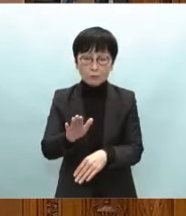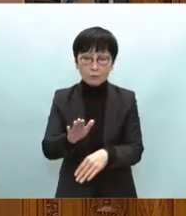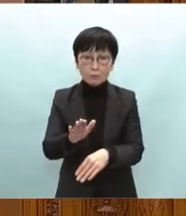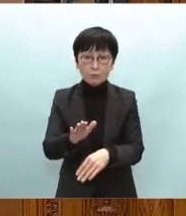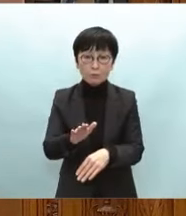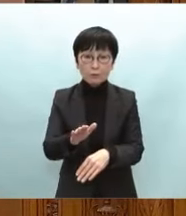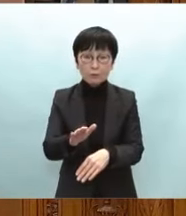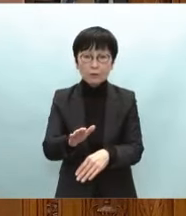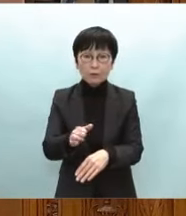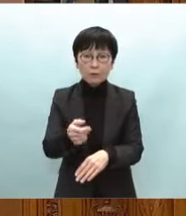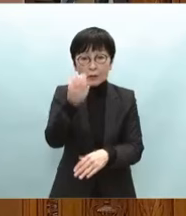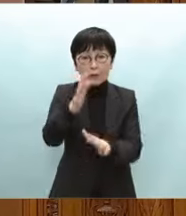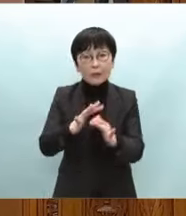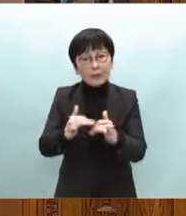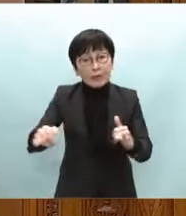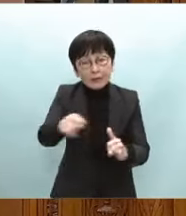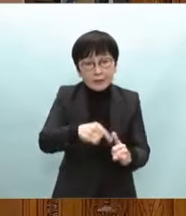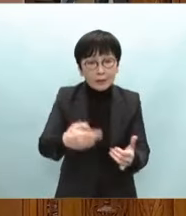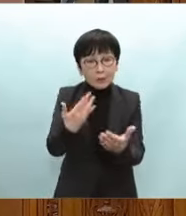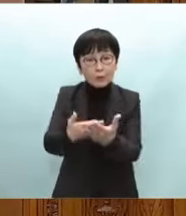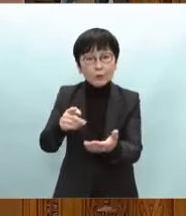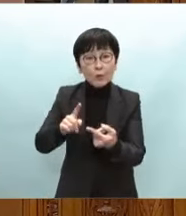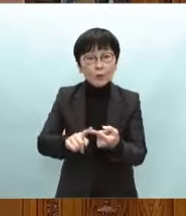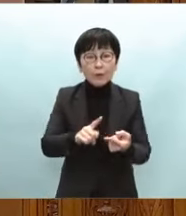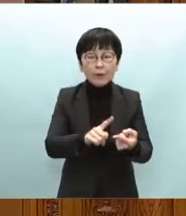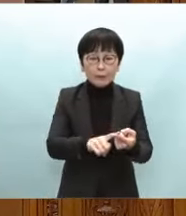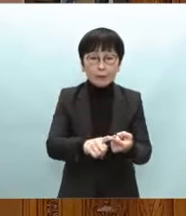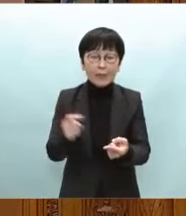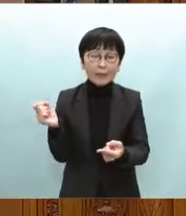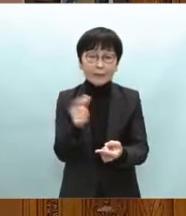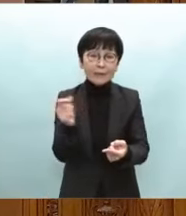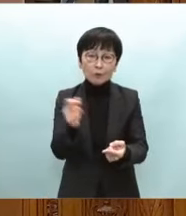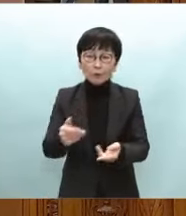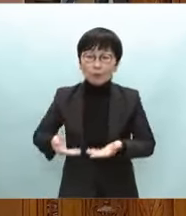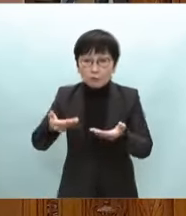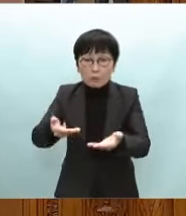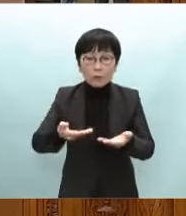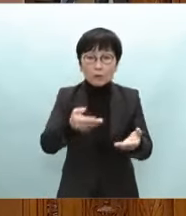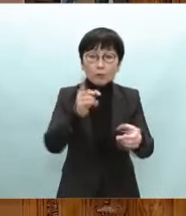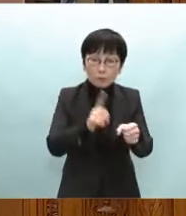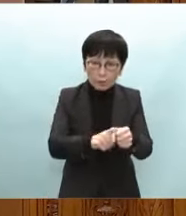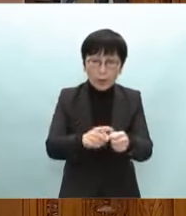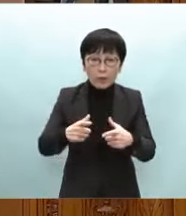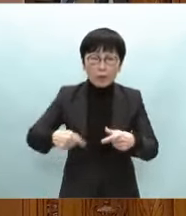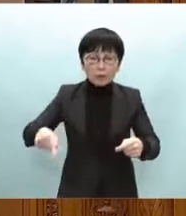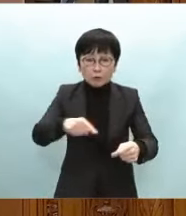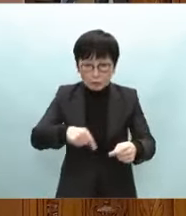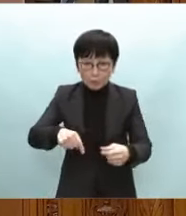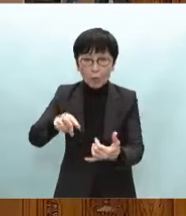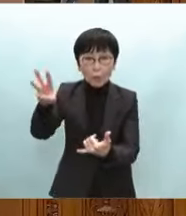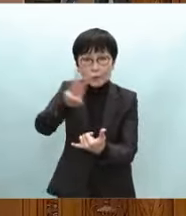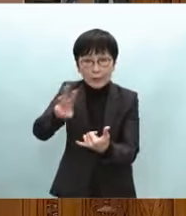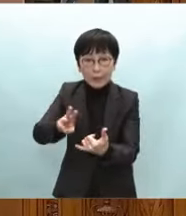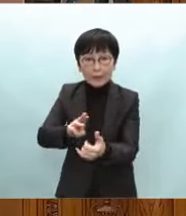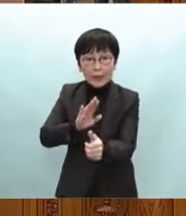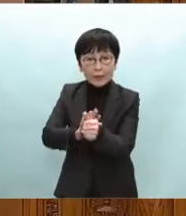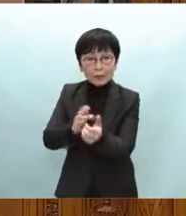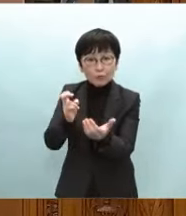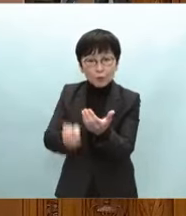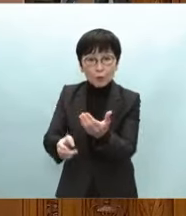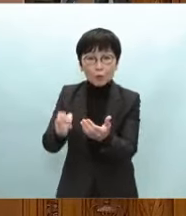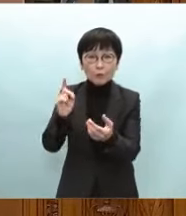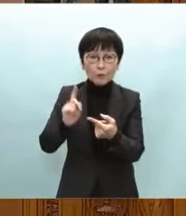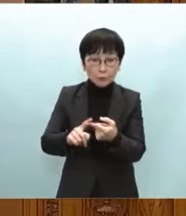のニーズに応えつつ迅速な提供を図るため国としても災害救助法に基づく